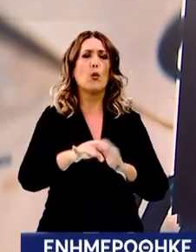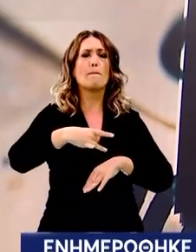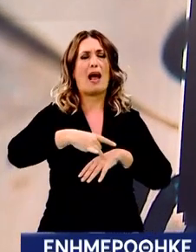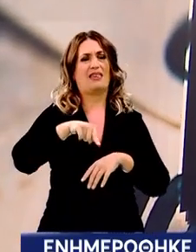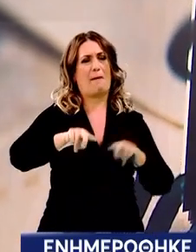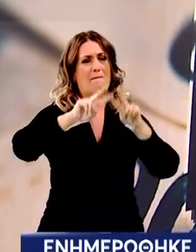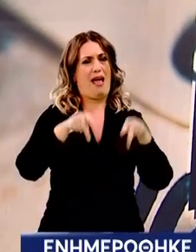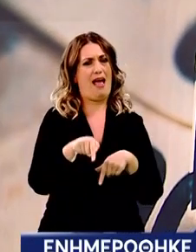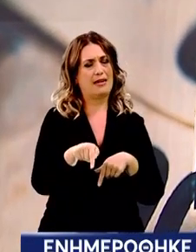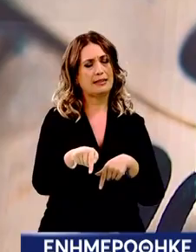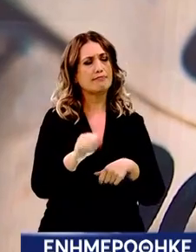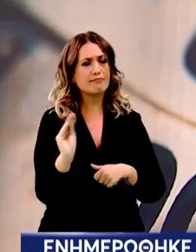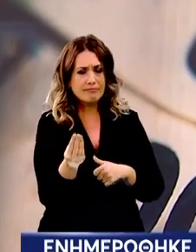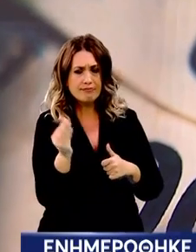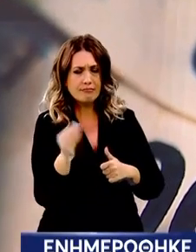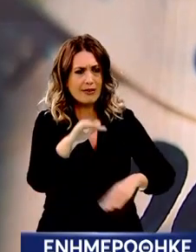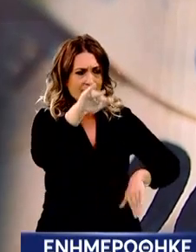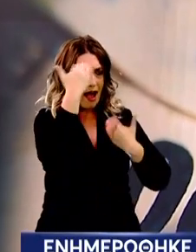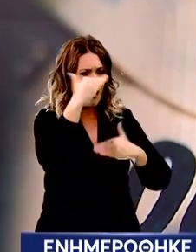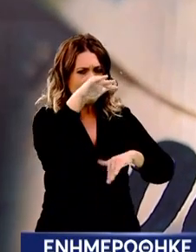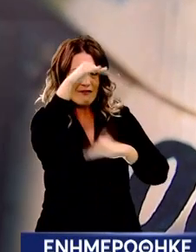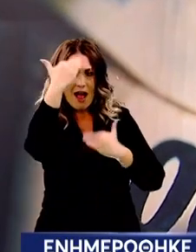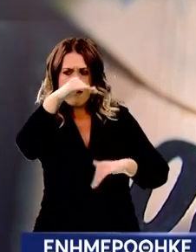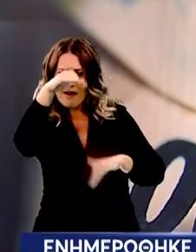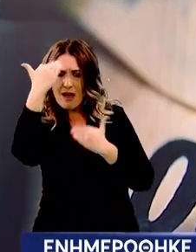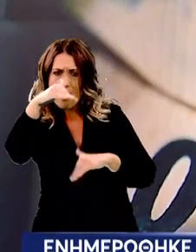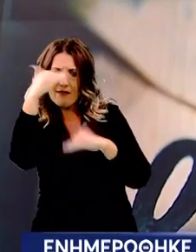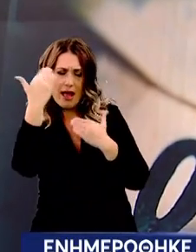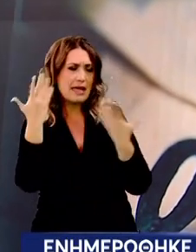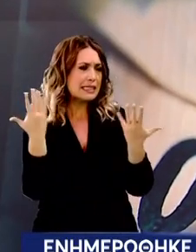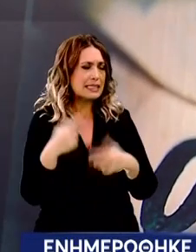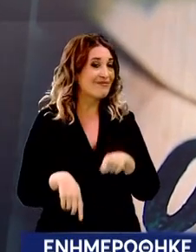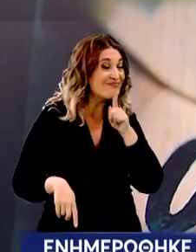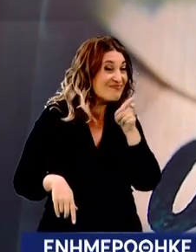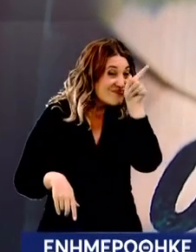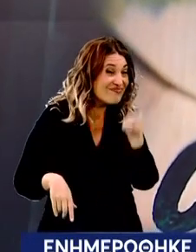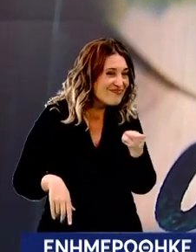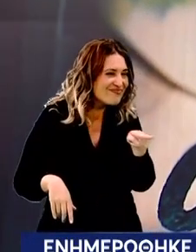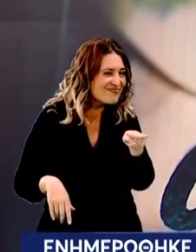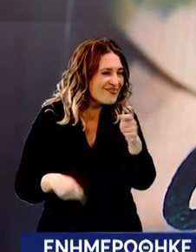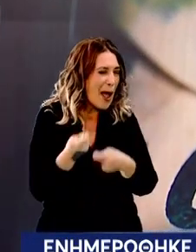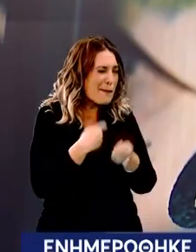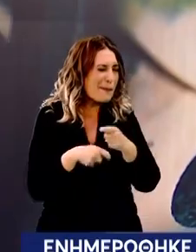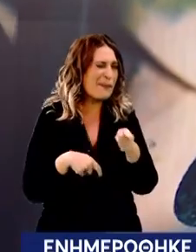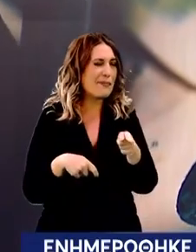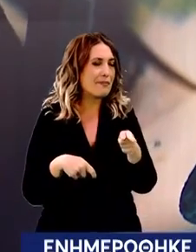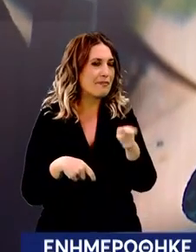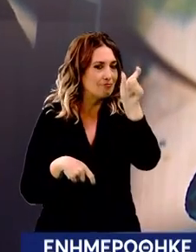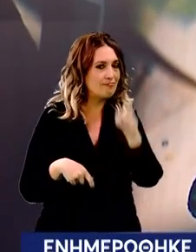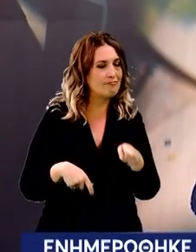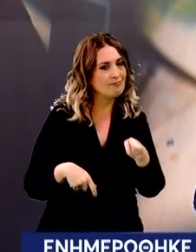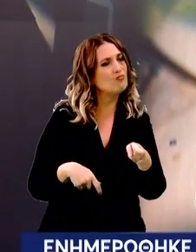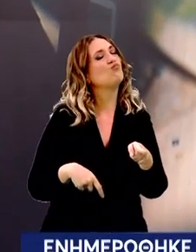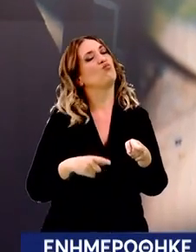να πούμε ότι έχει διαπιστωθεί ότι αυτό το άτομα που λέγαμε ότι εκβίαζε τον επιχειρηματία εκβίαζε τον μητροπολίτη και είναι από τους